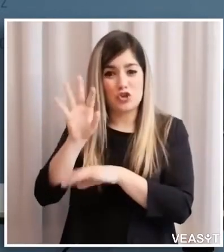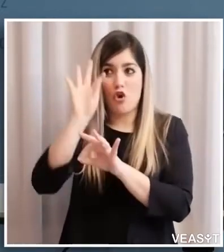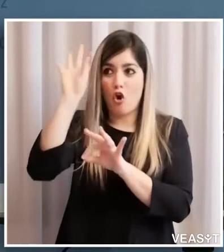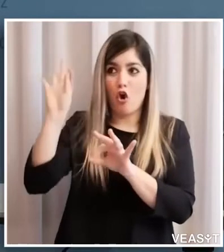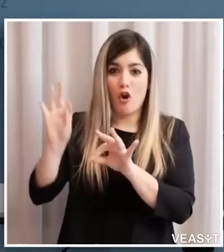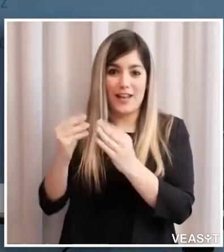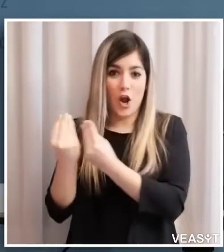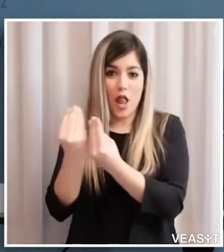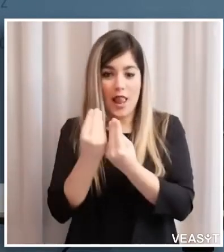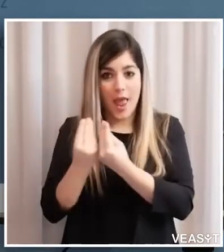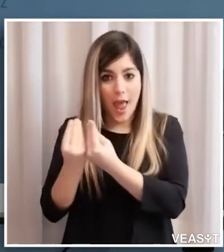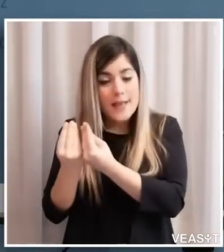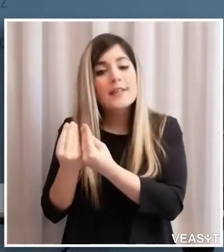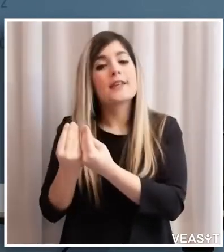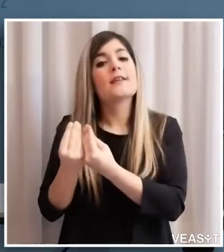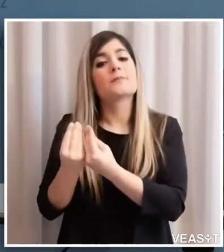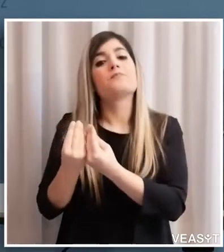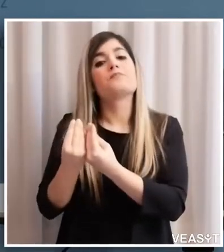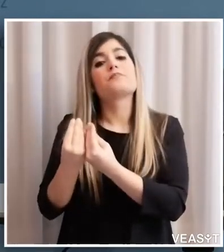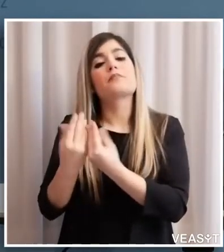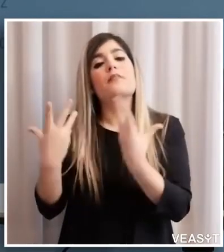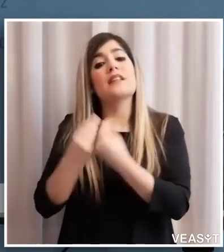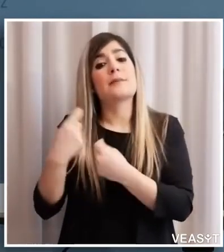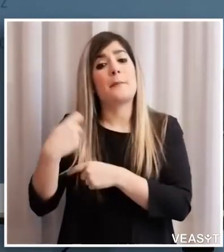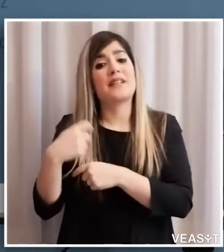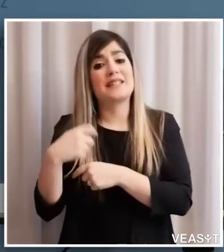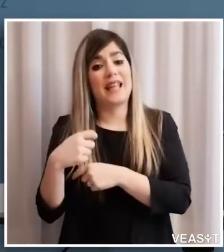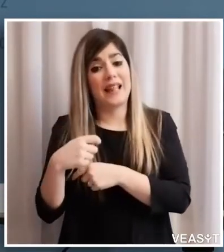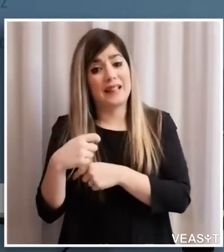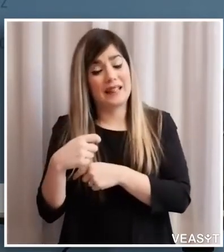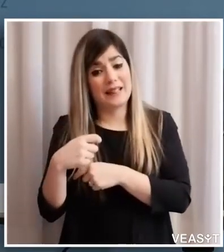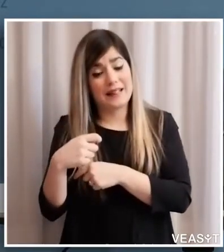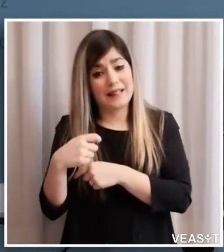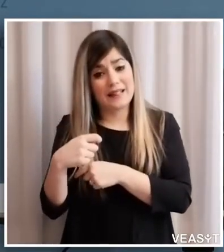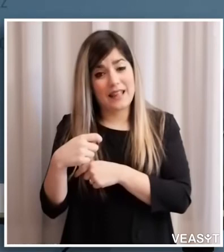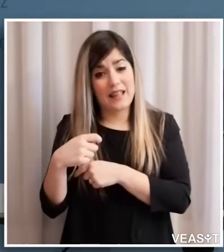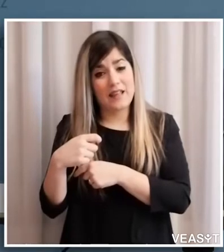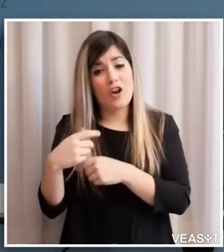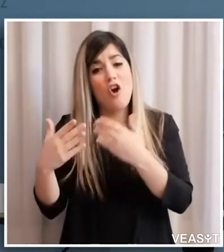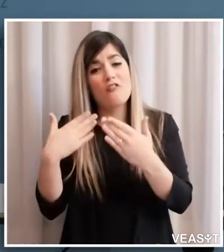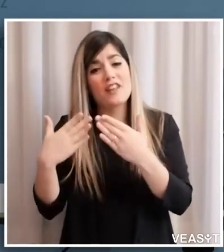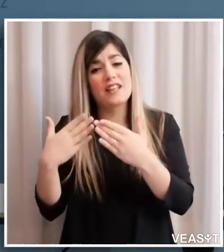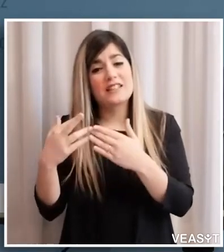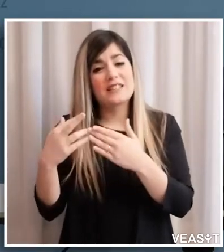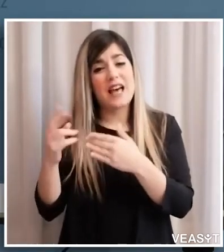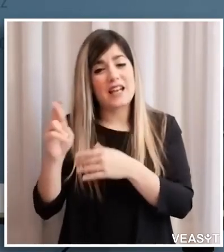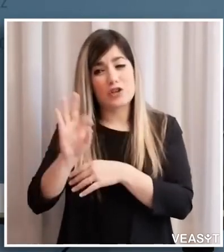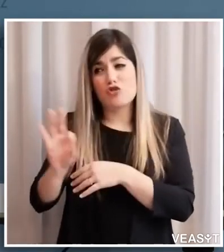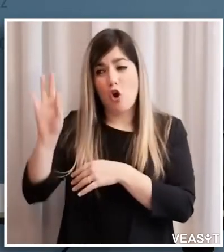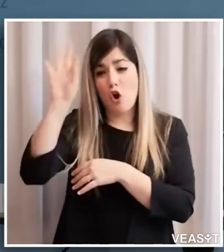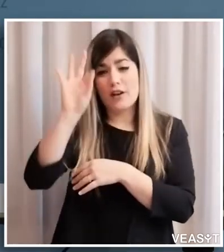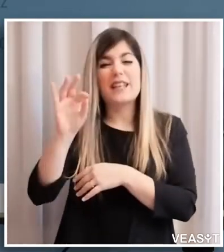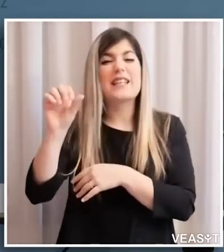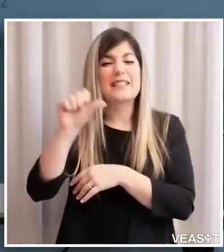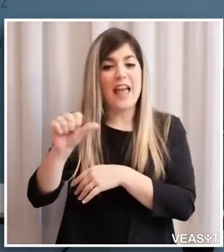con il Presidente della Conferenza Regioni Stefano Bonaccini perché stasera la